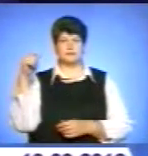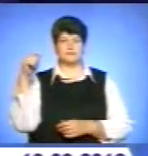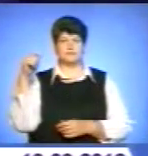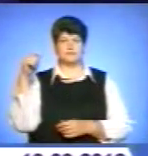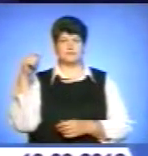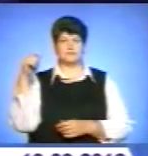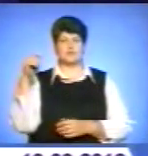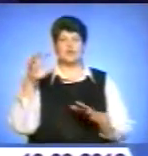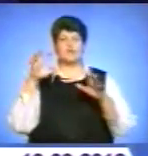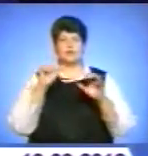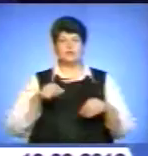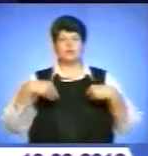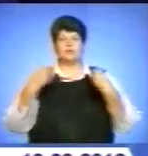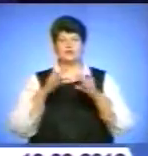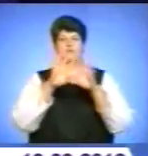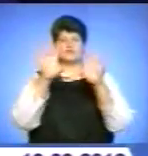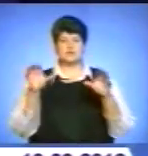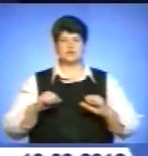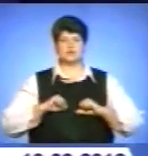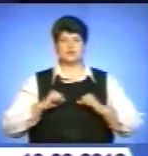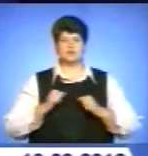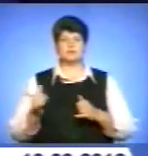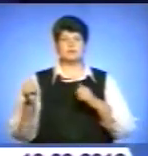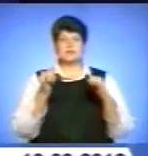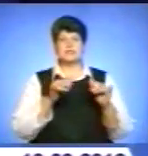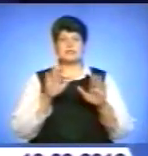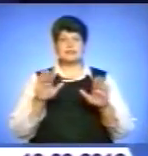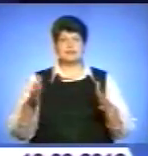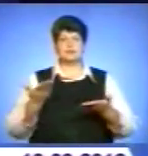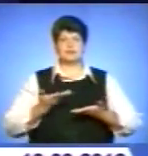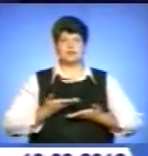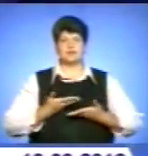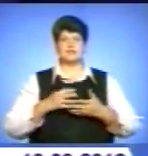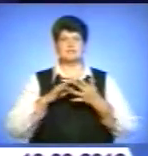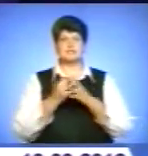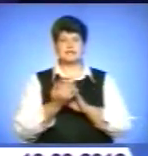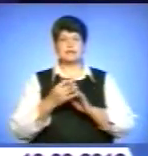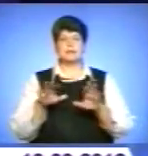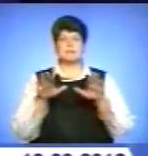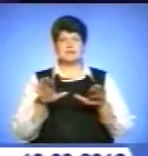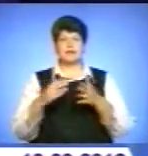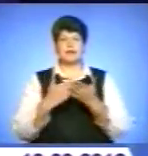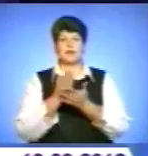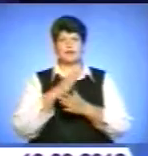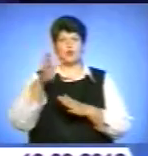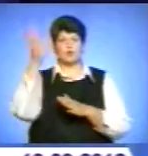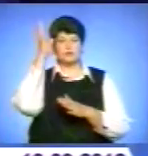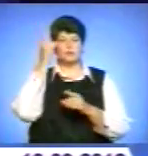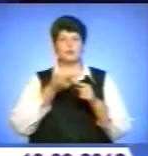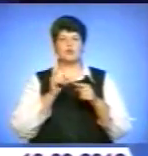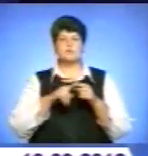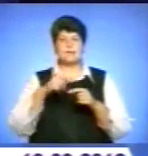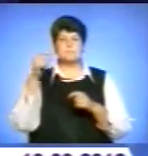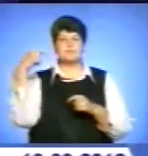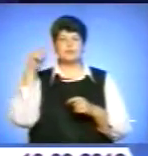Волода докладатиме всіх зусиль, аби забезпечити дітям, які проживають у сільській місцевості, якісну освіту. Про це президент України